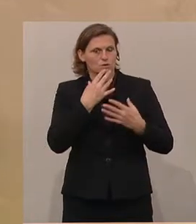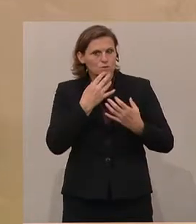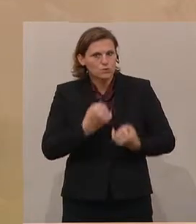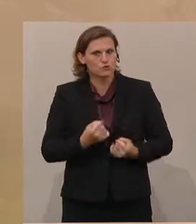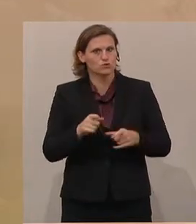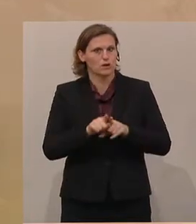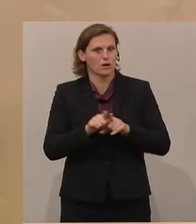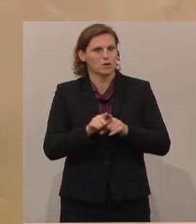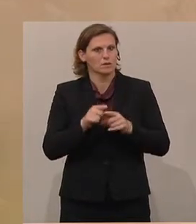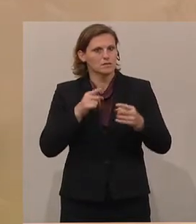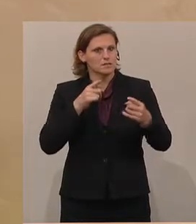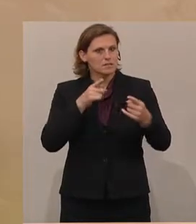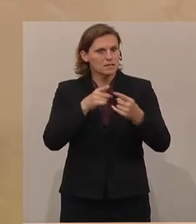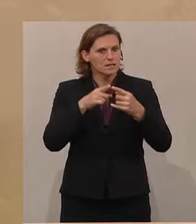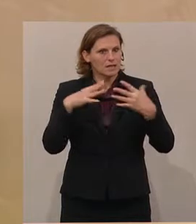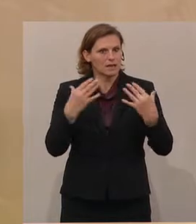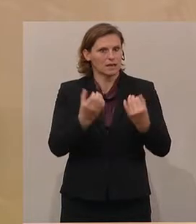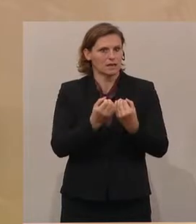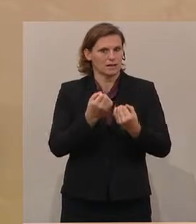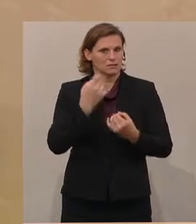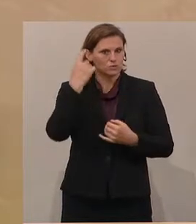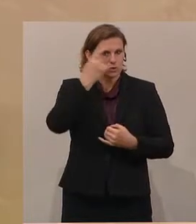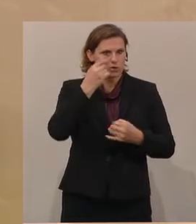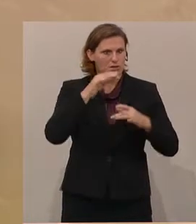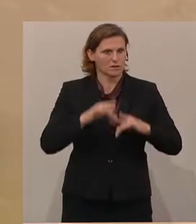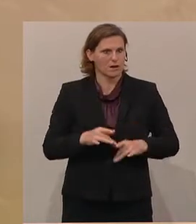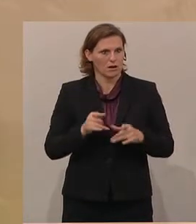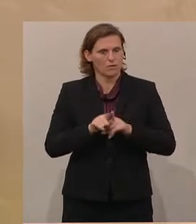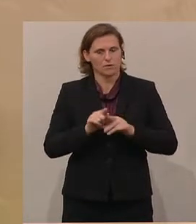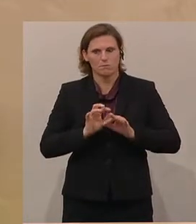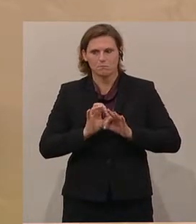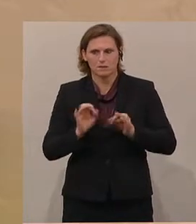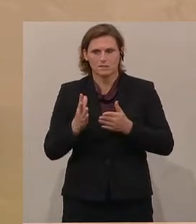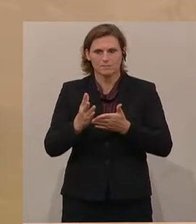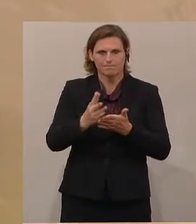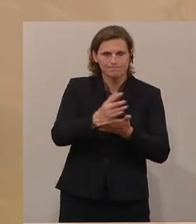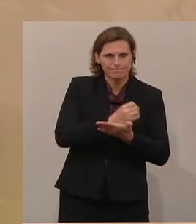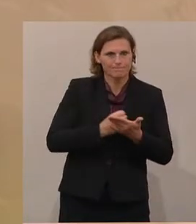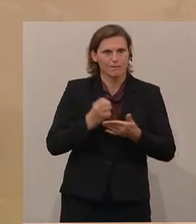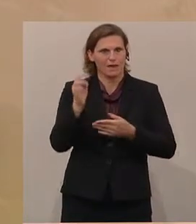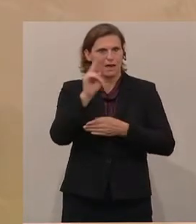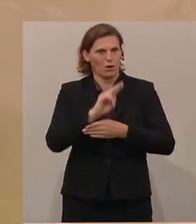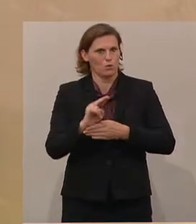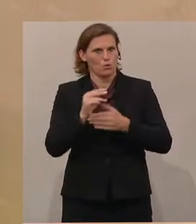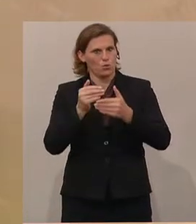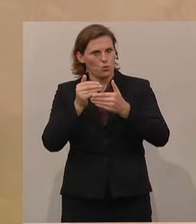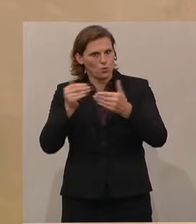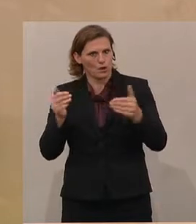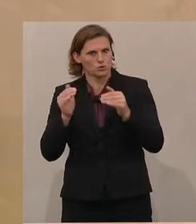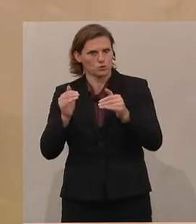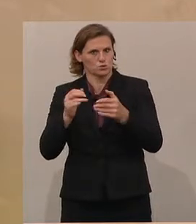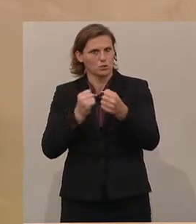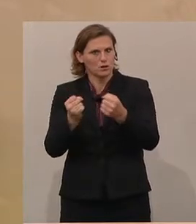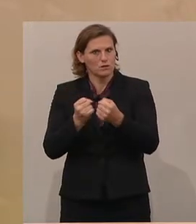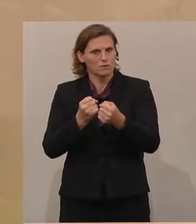gemeinsam auch dafür Sorge zu tragen, dass endlich eine effiziente EU-Außengrenzschutzpolitik sichergestellt wird und die